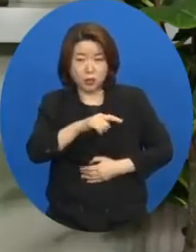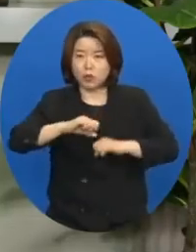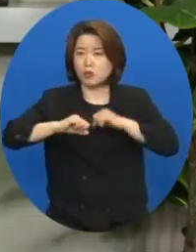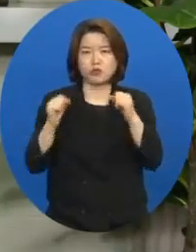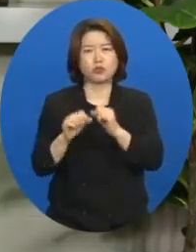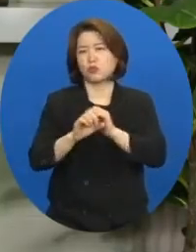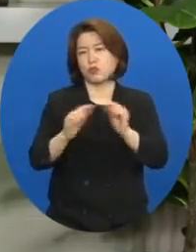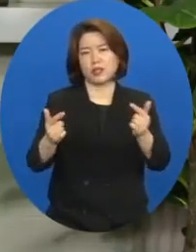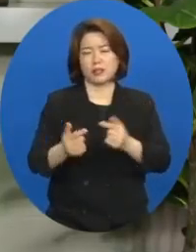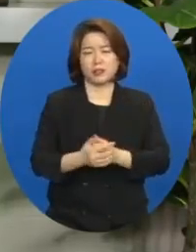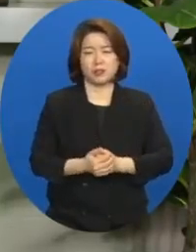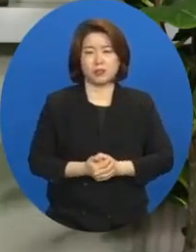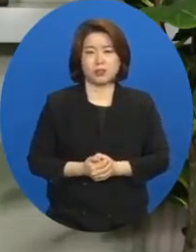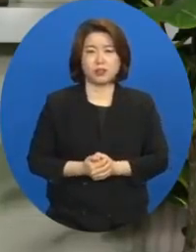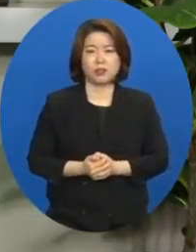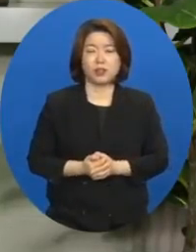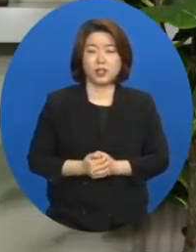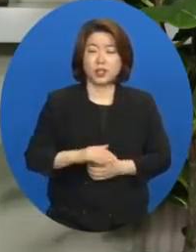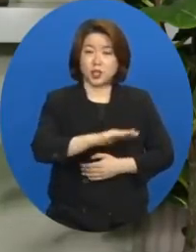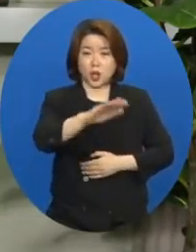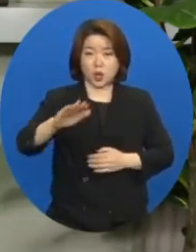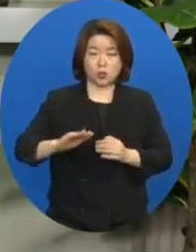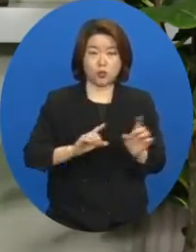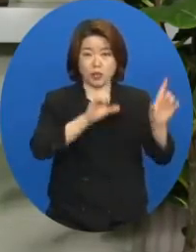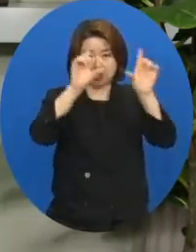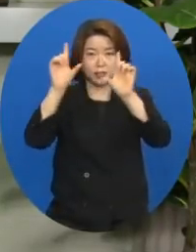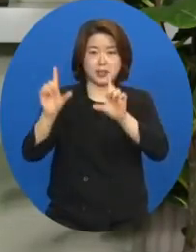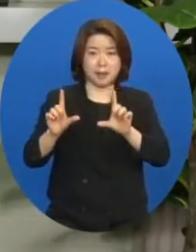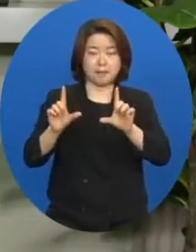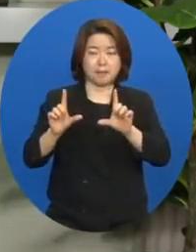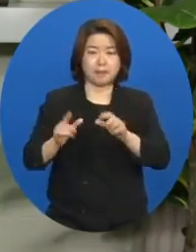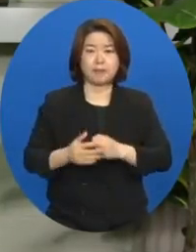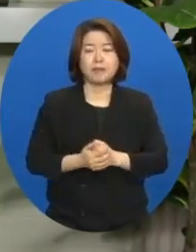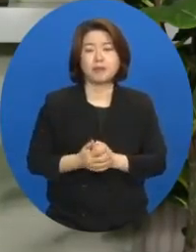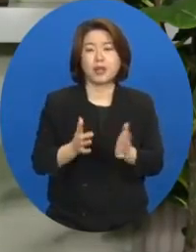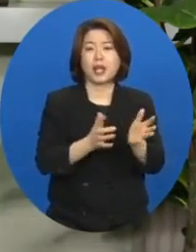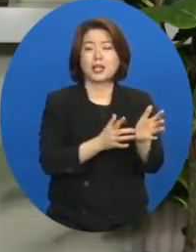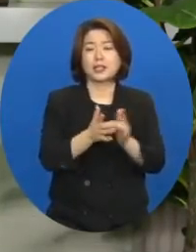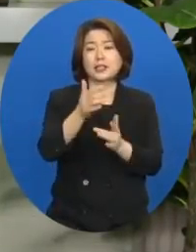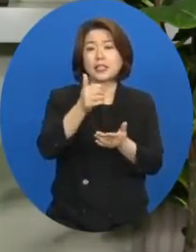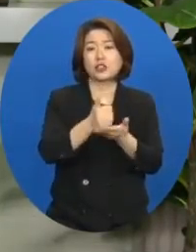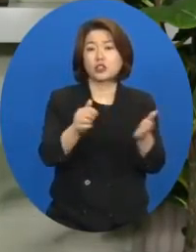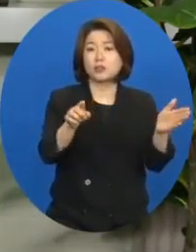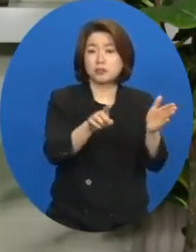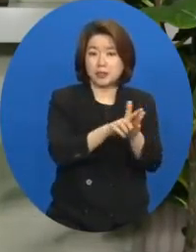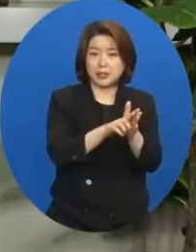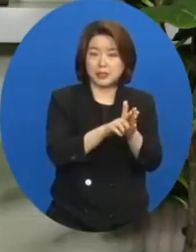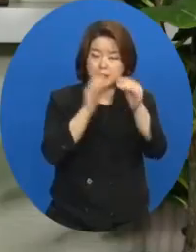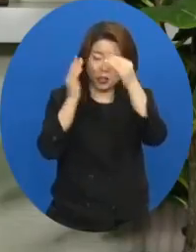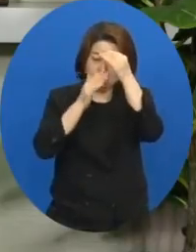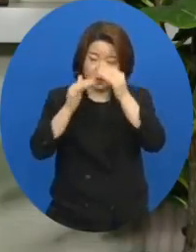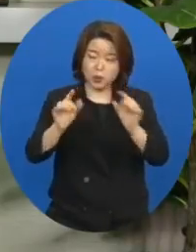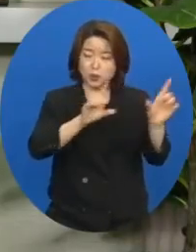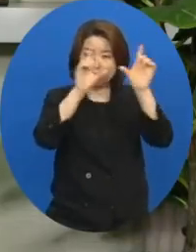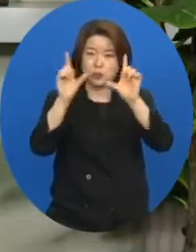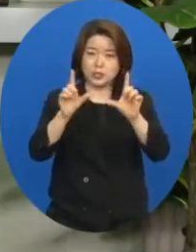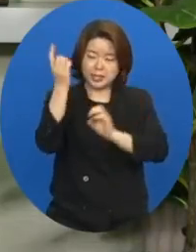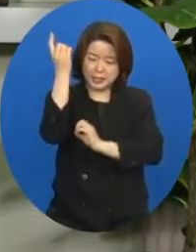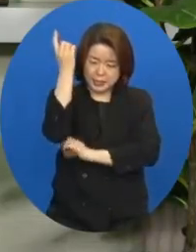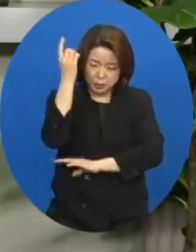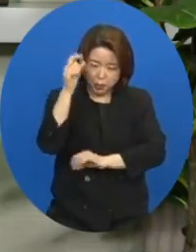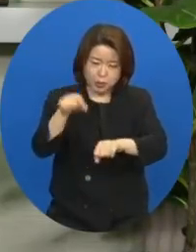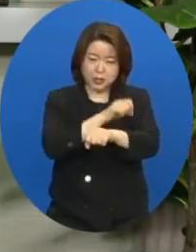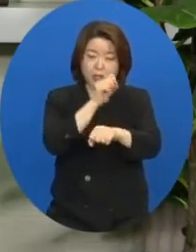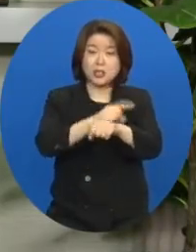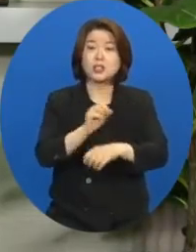있겠습니까? 여러분, 우리의 삶에 예수 믿는 성도의 삶에 가장 전형적인 특징이 있다고